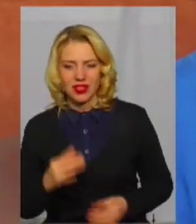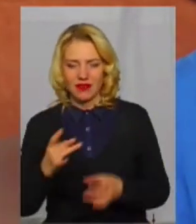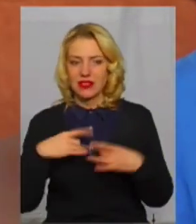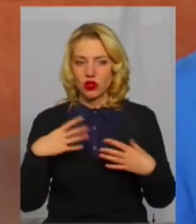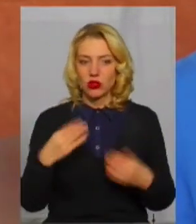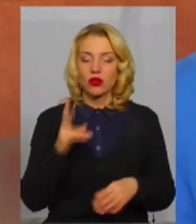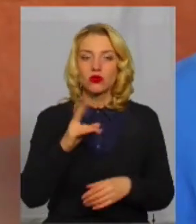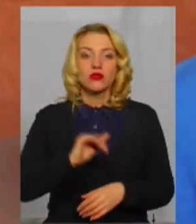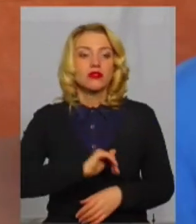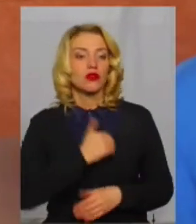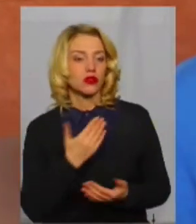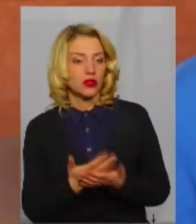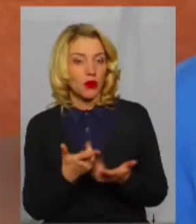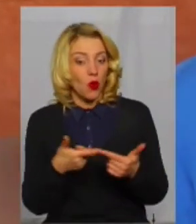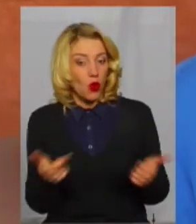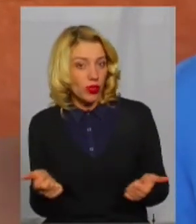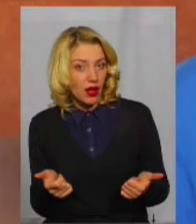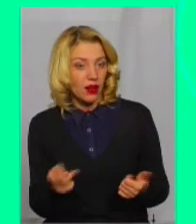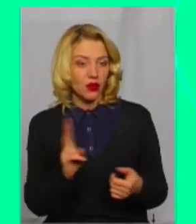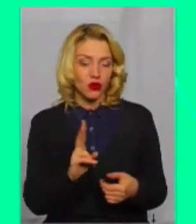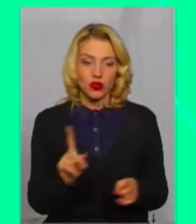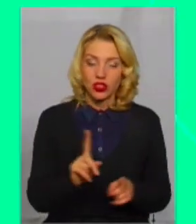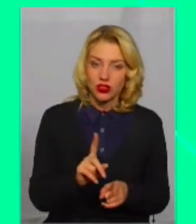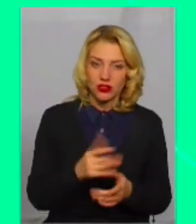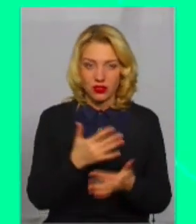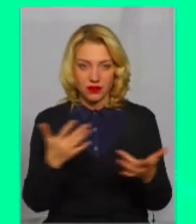Хтось хоче якийсь там готель, хтось ще щось там.